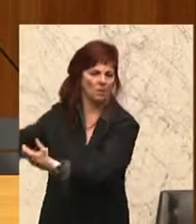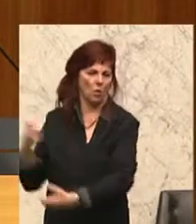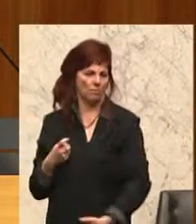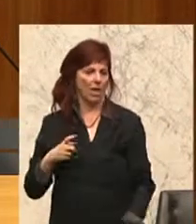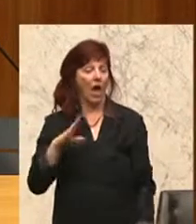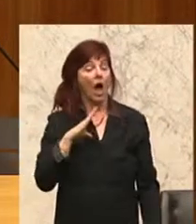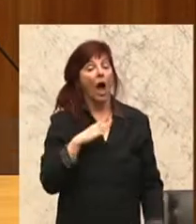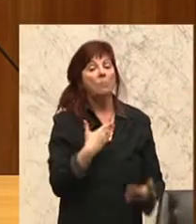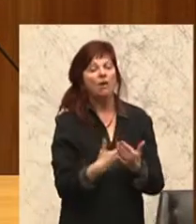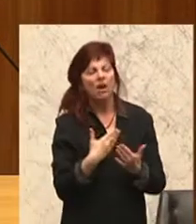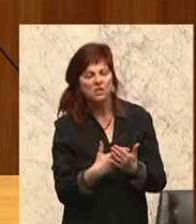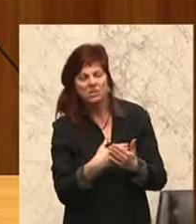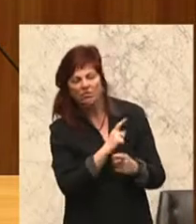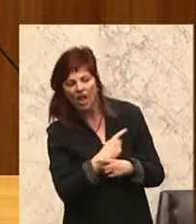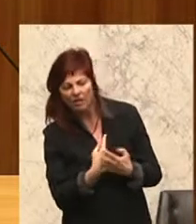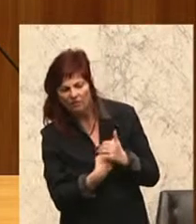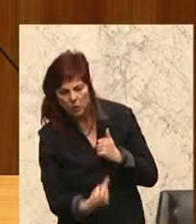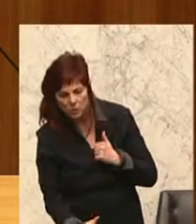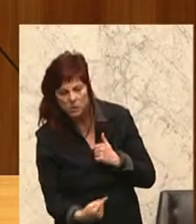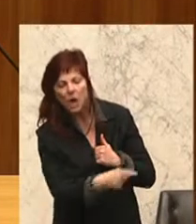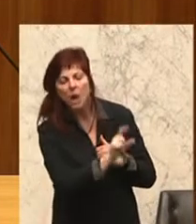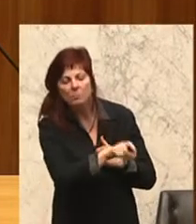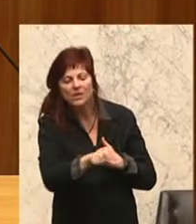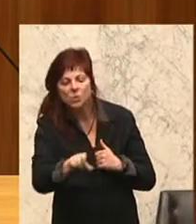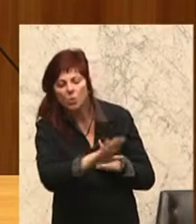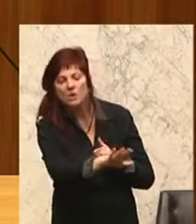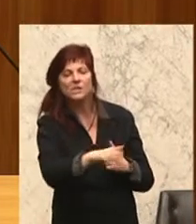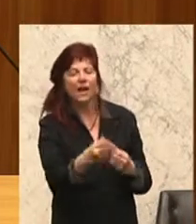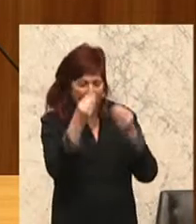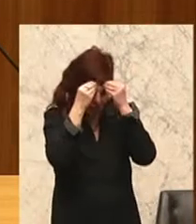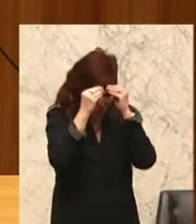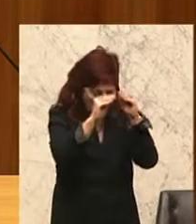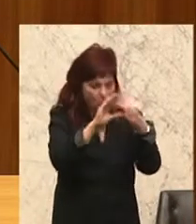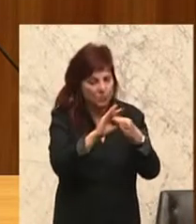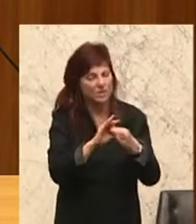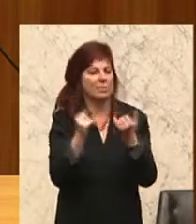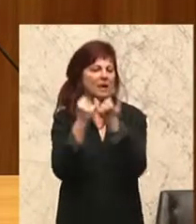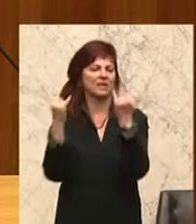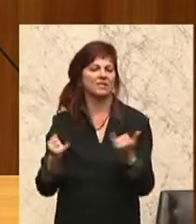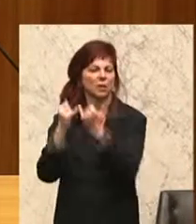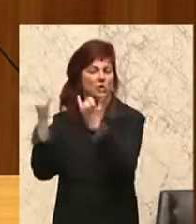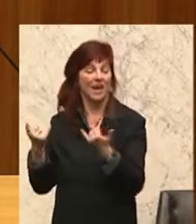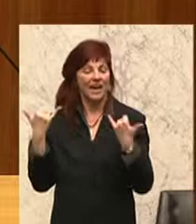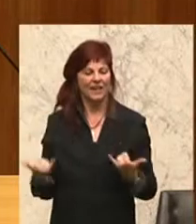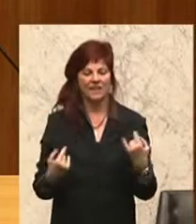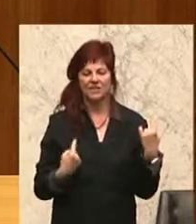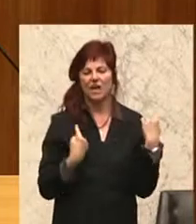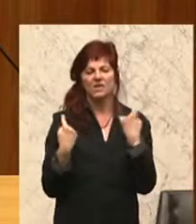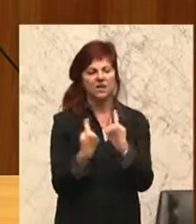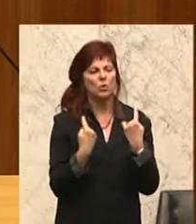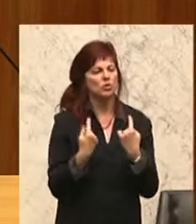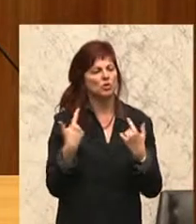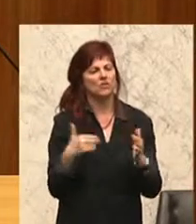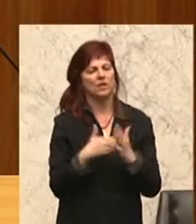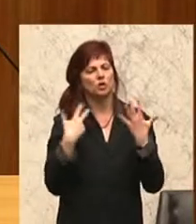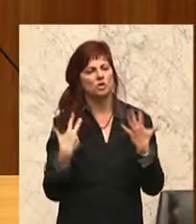Glaube der Menschen an die Institutionen. Gerade in einer Situation der Krise, wie wir sie seit 2008 hier in Österreich erleben, ist